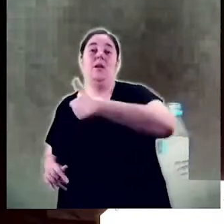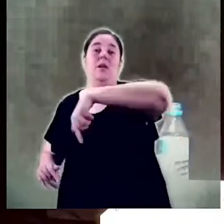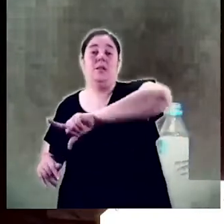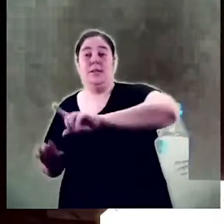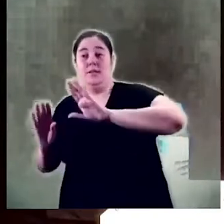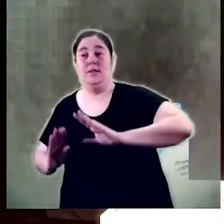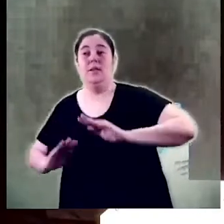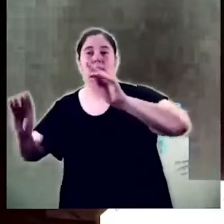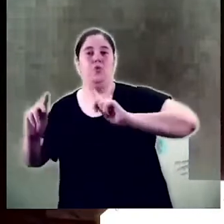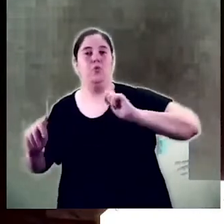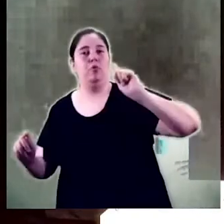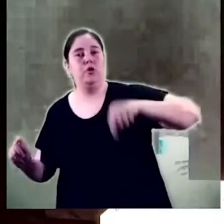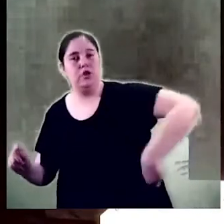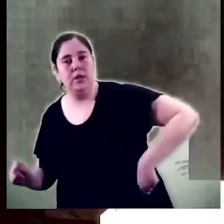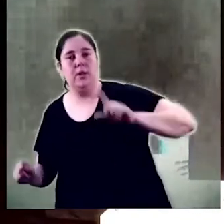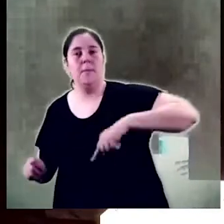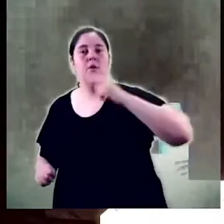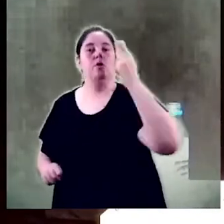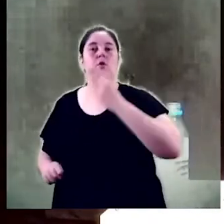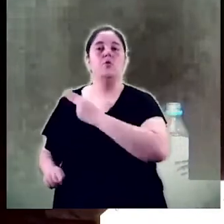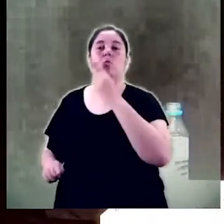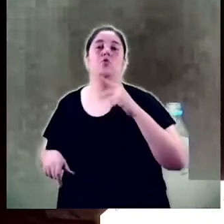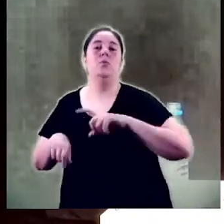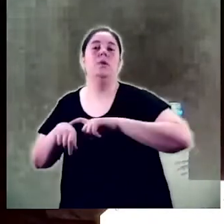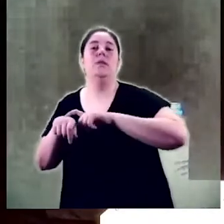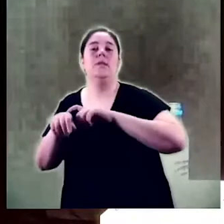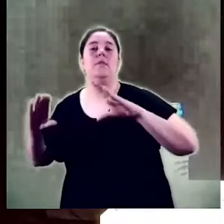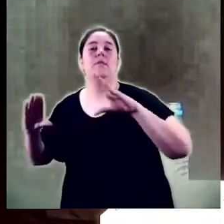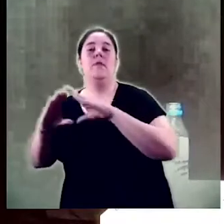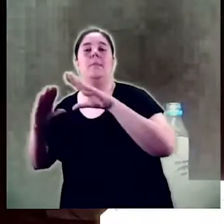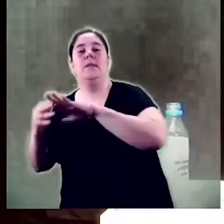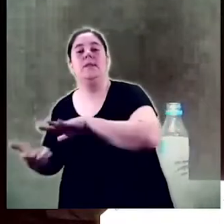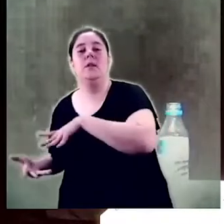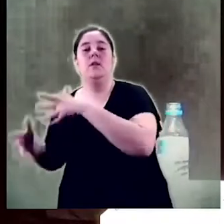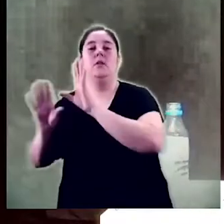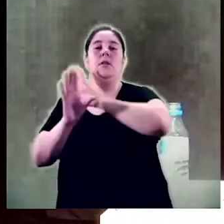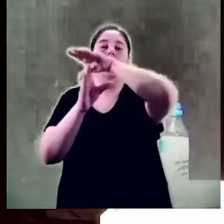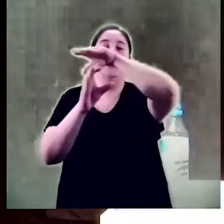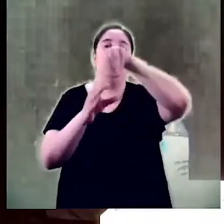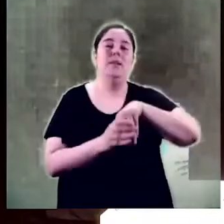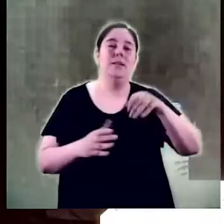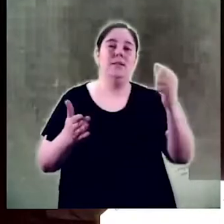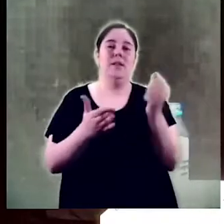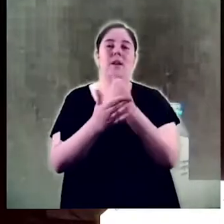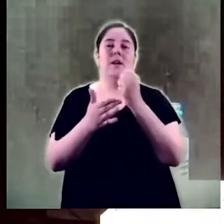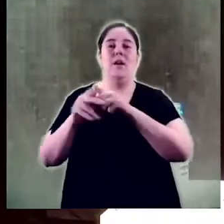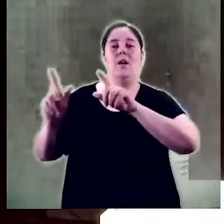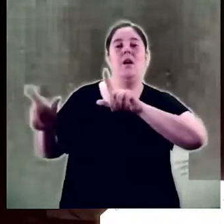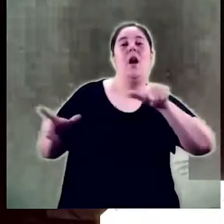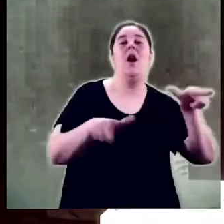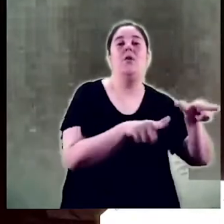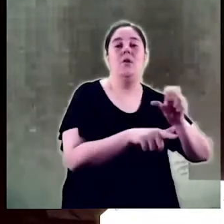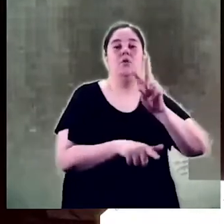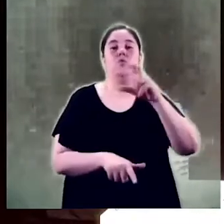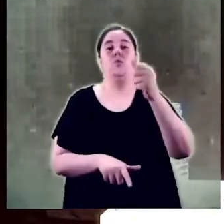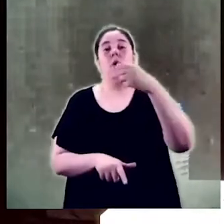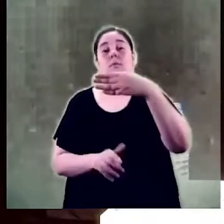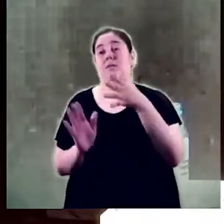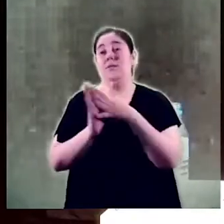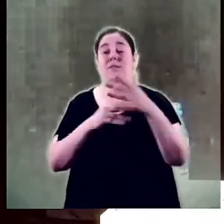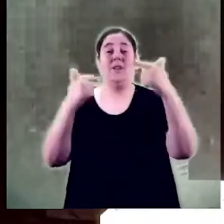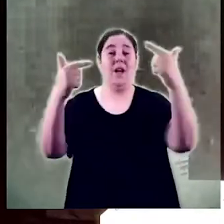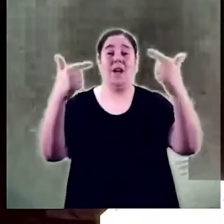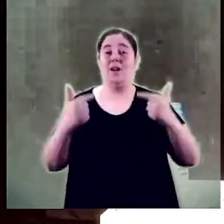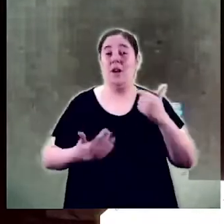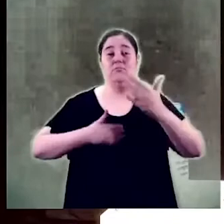que trasllada la seva professionalitat i aquest compromís feminista a les aules de l'autònoma i per descomptat al bon rodatge